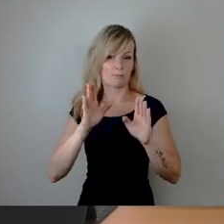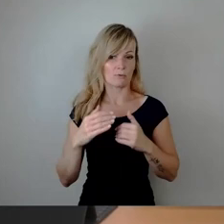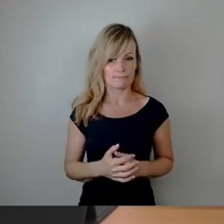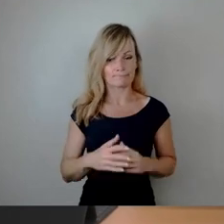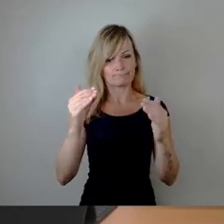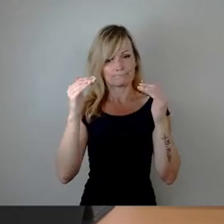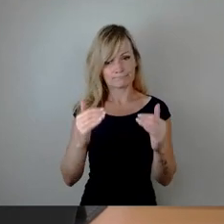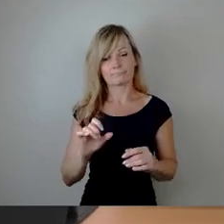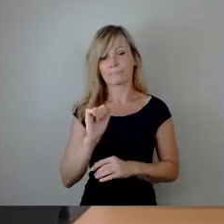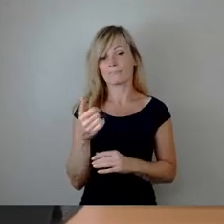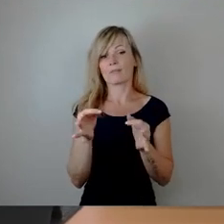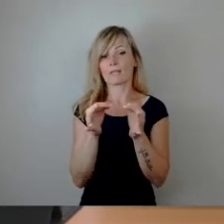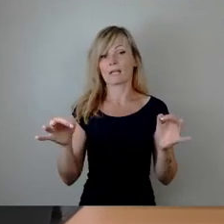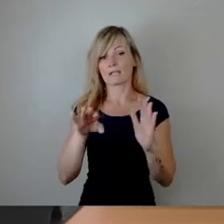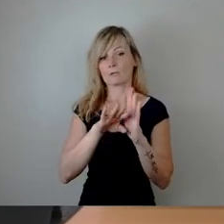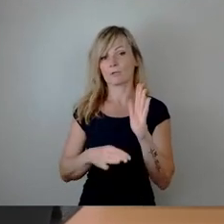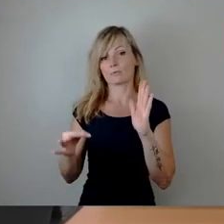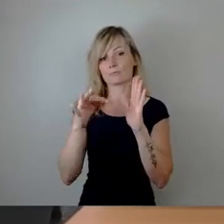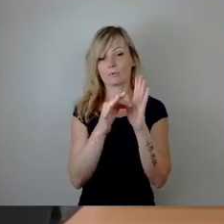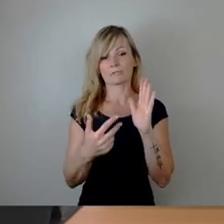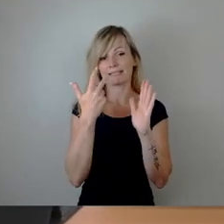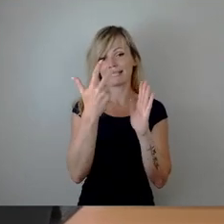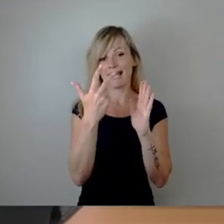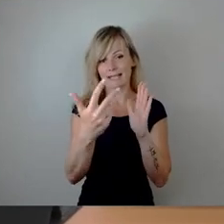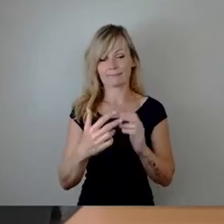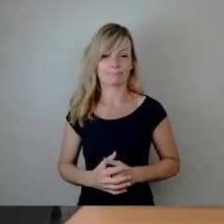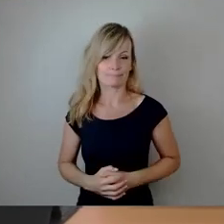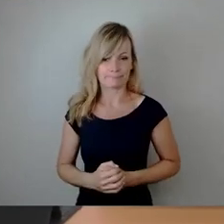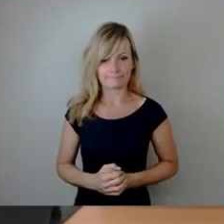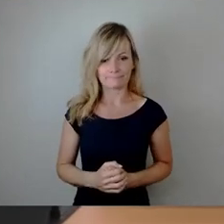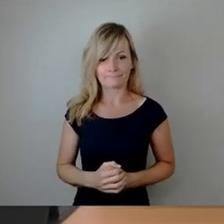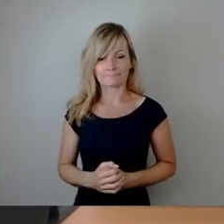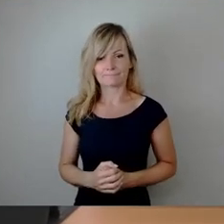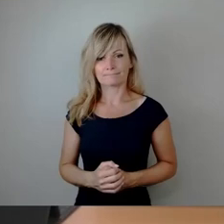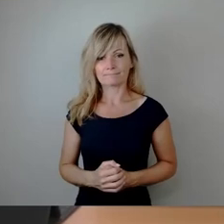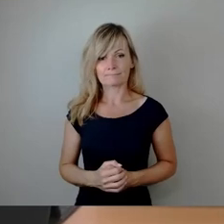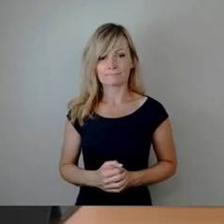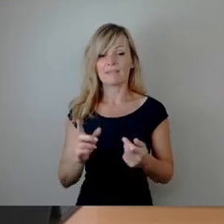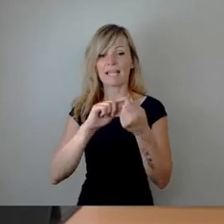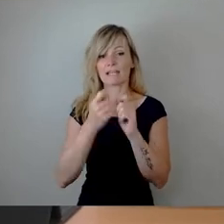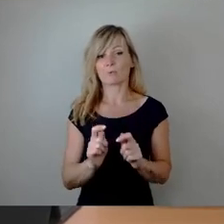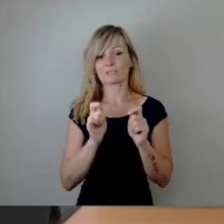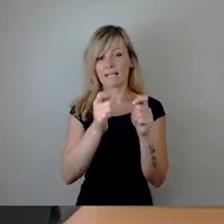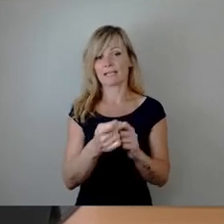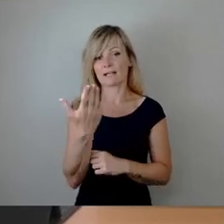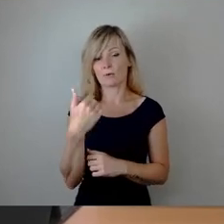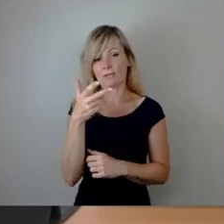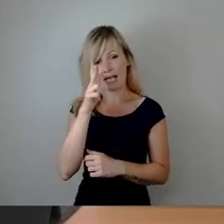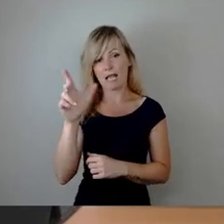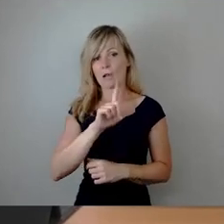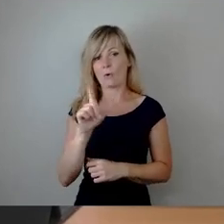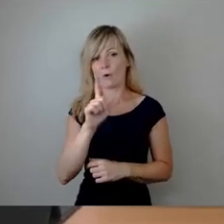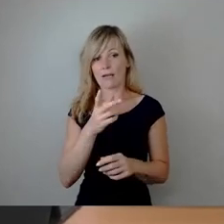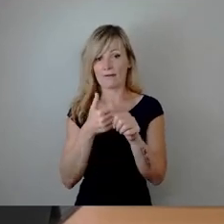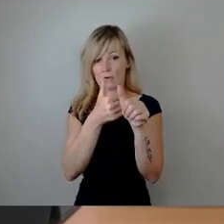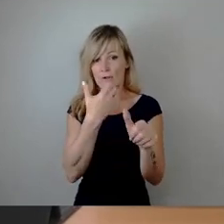Tagesordnungspunkt 3 aufrufen. Wer hier dem Änderungsantrag von Herrn Lorek erfolgen möchte, den bitte ich